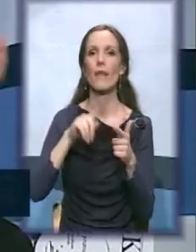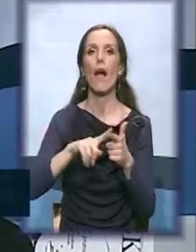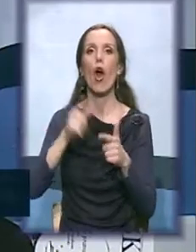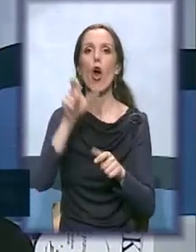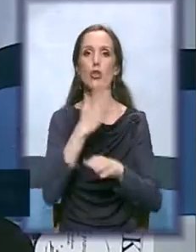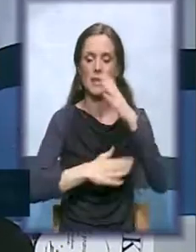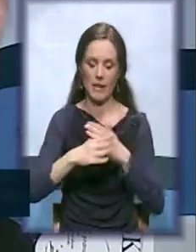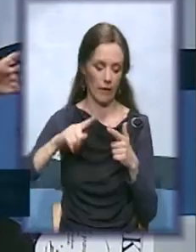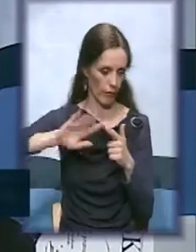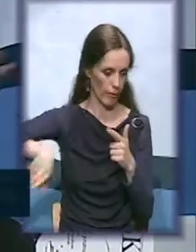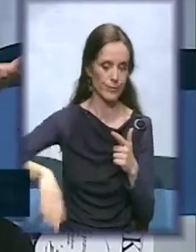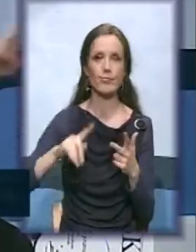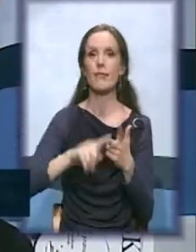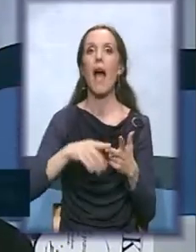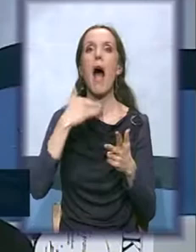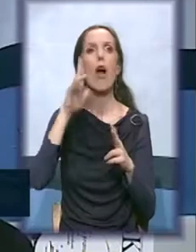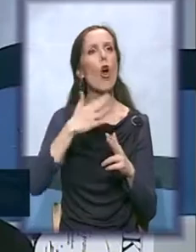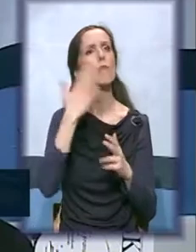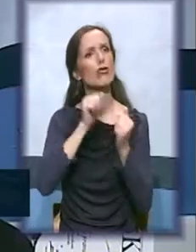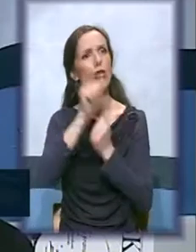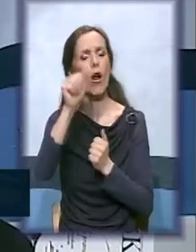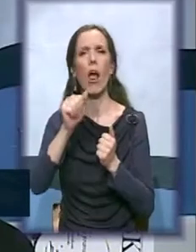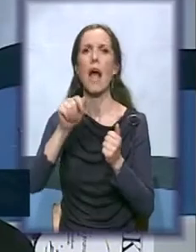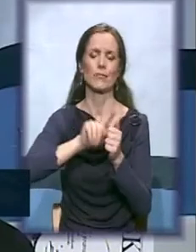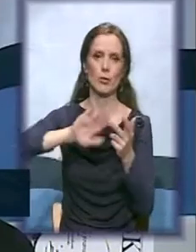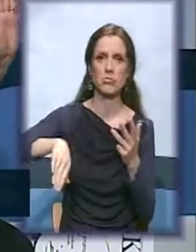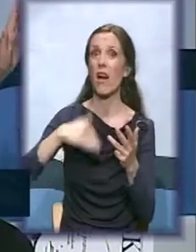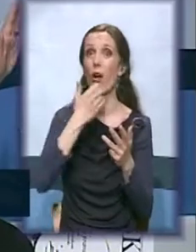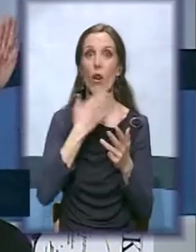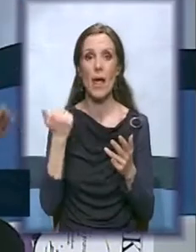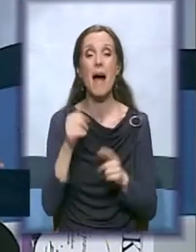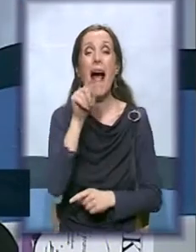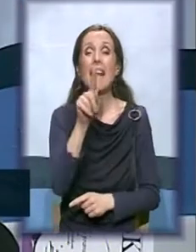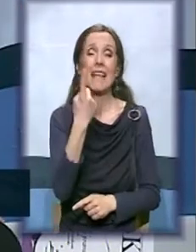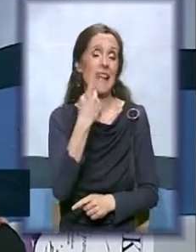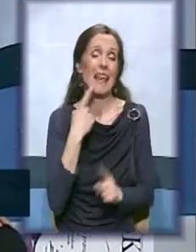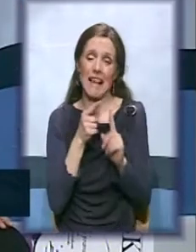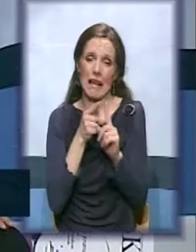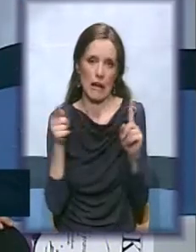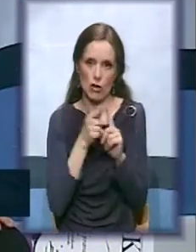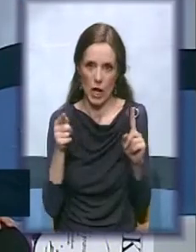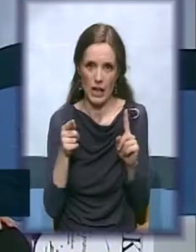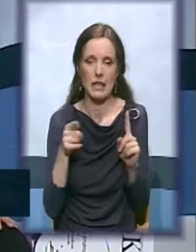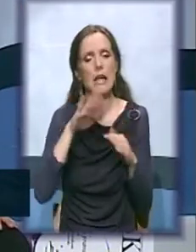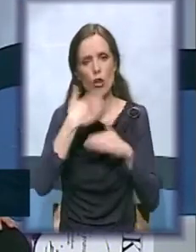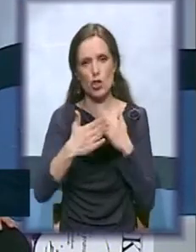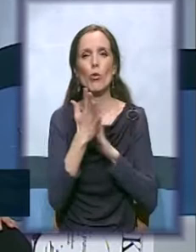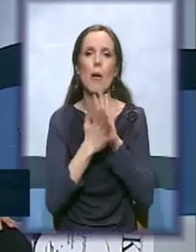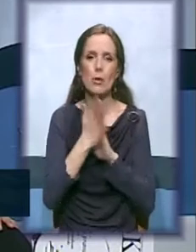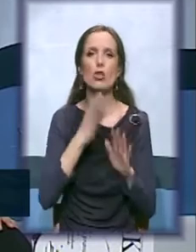i tad izolovana, a te kako ne može da ostali izolovati. Ako ne može da ako je romskin također. sada jedna rečenica, evo, ulazimo i u program i u sve.